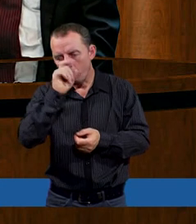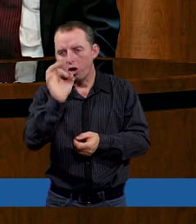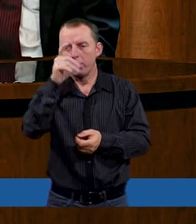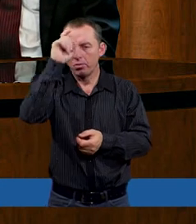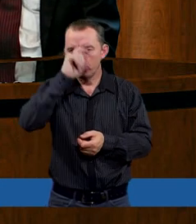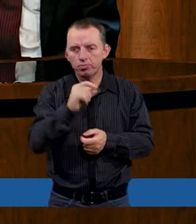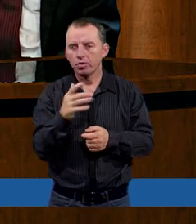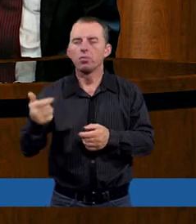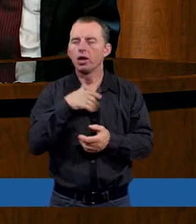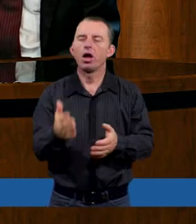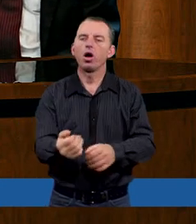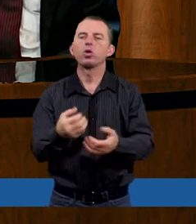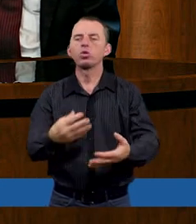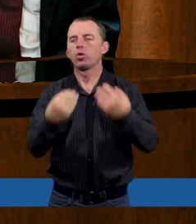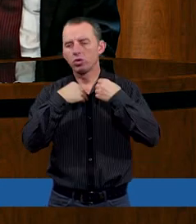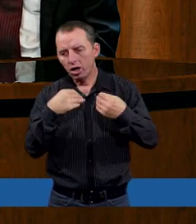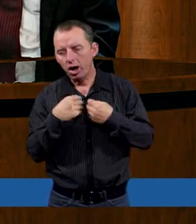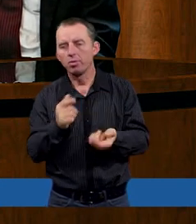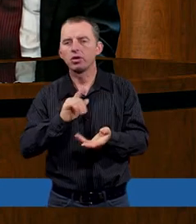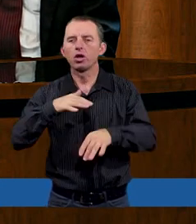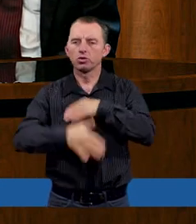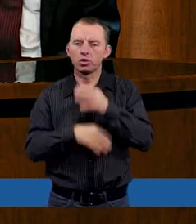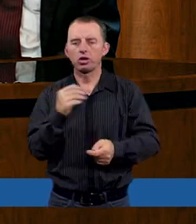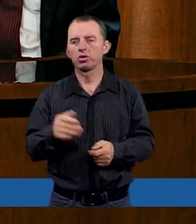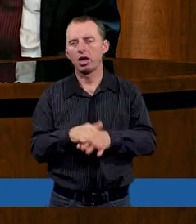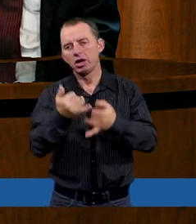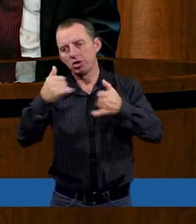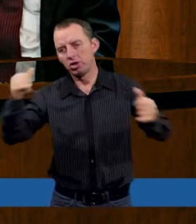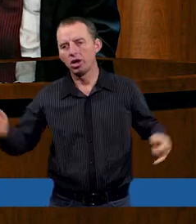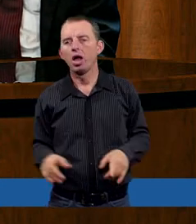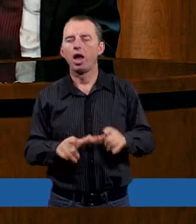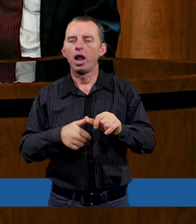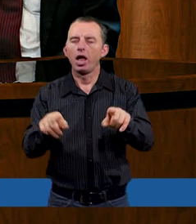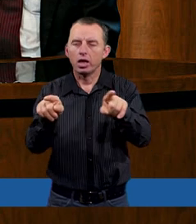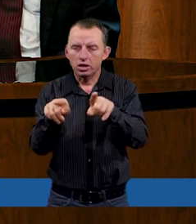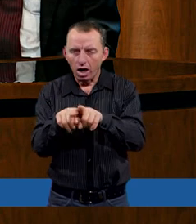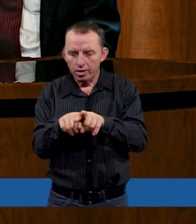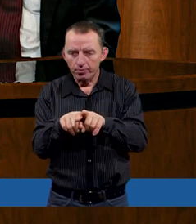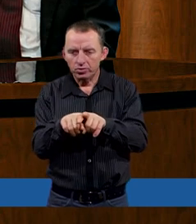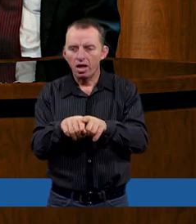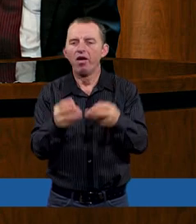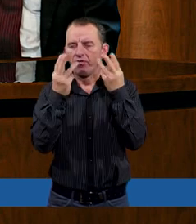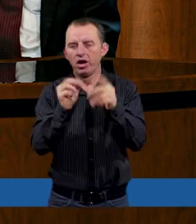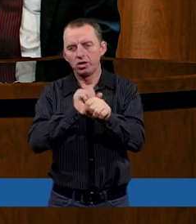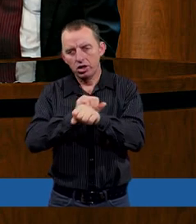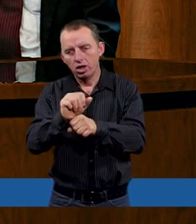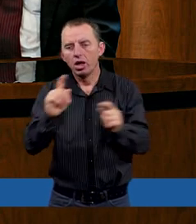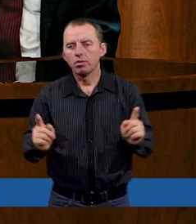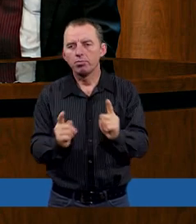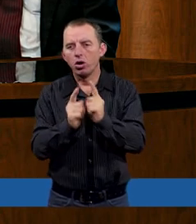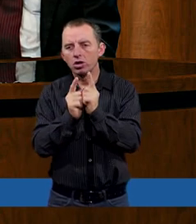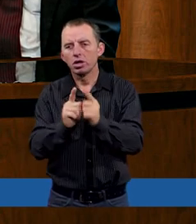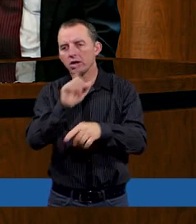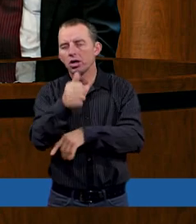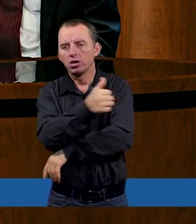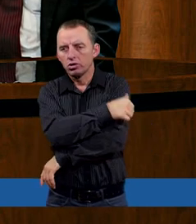czasem obrywamy jako niewinni. Tak? Ale też istotne jest, że gdy spotykamy się